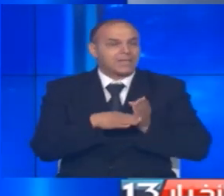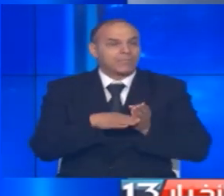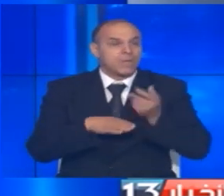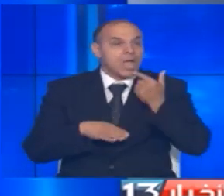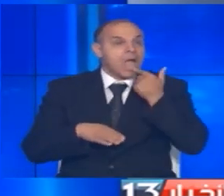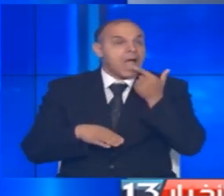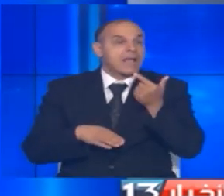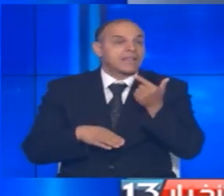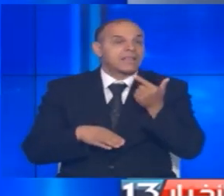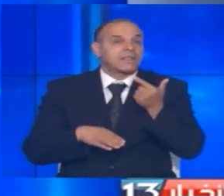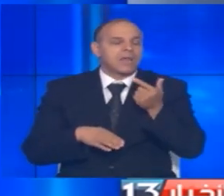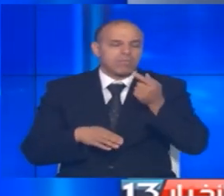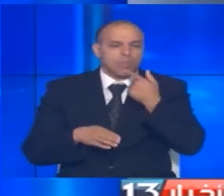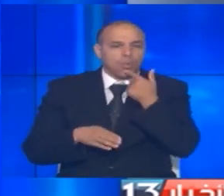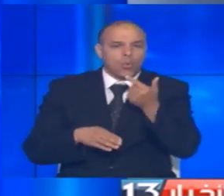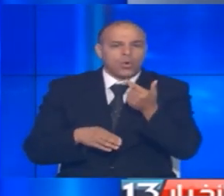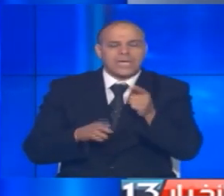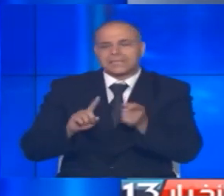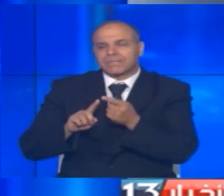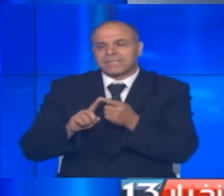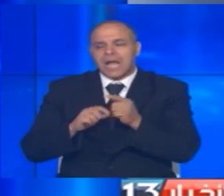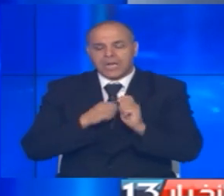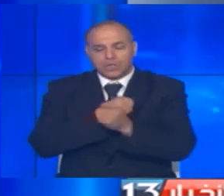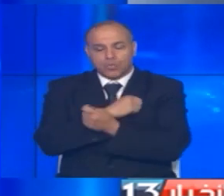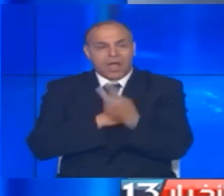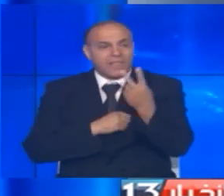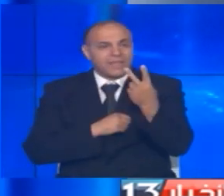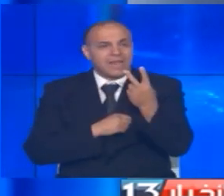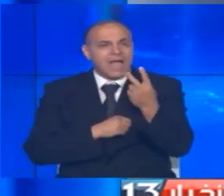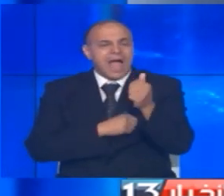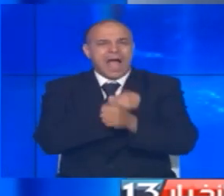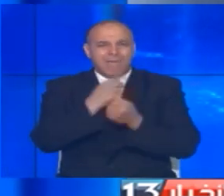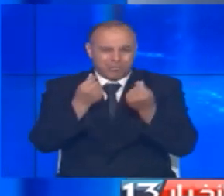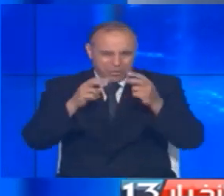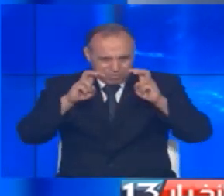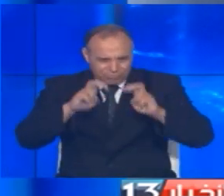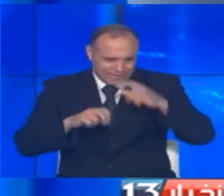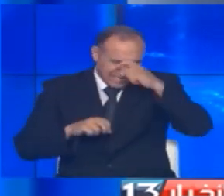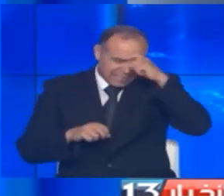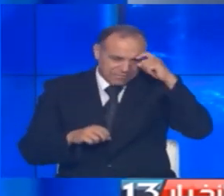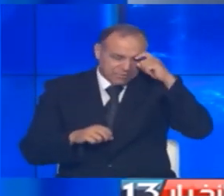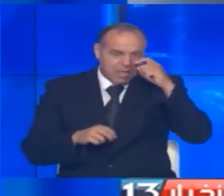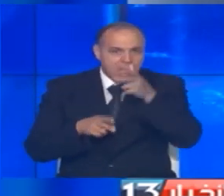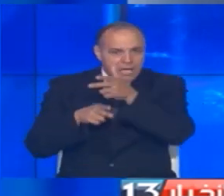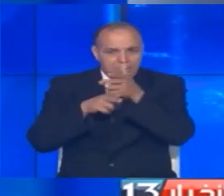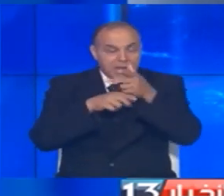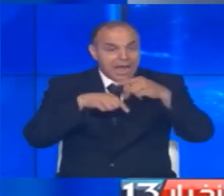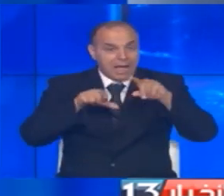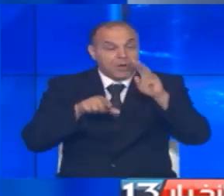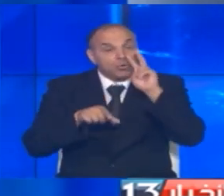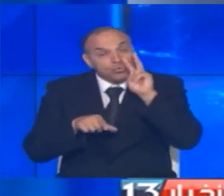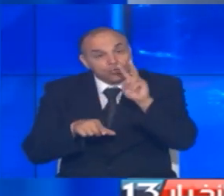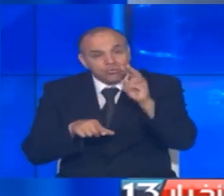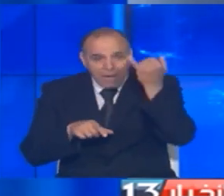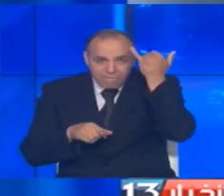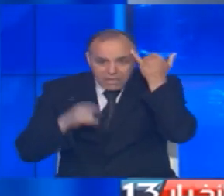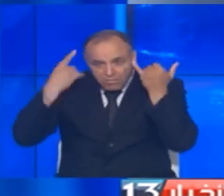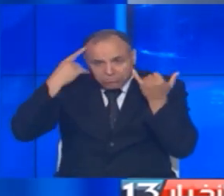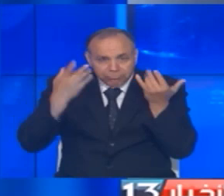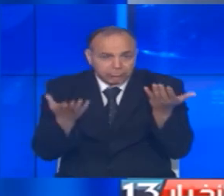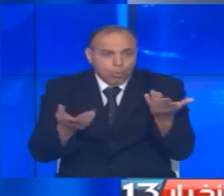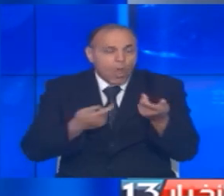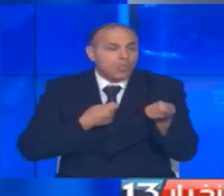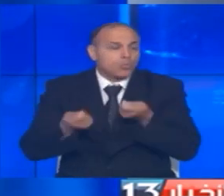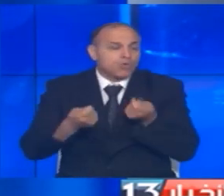تلك هي أبرز خصوصيات الأسبوع الثاني لموسم التخفيضات الصيفية كاميرا الأخبار رسدت آراء المواطنين